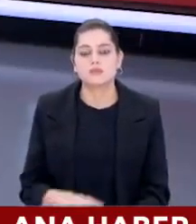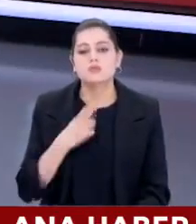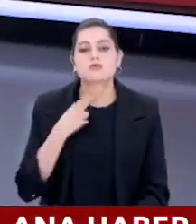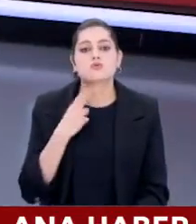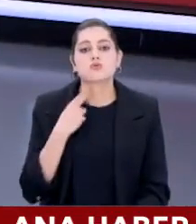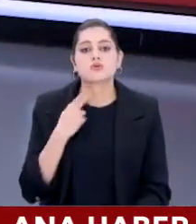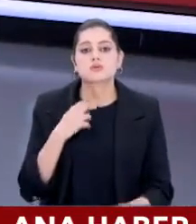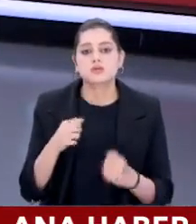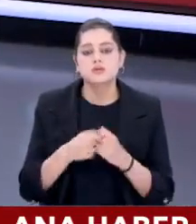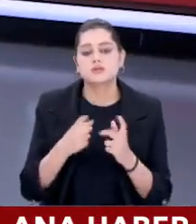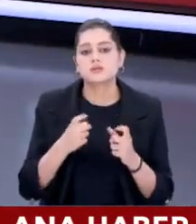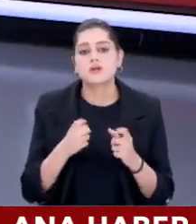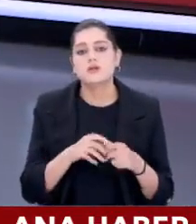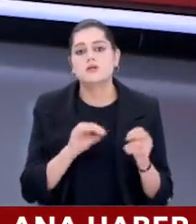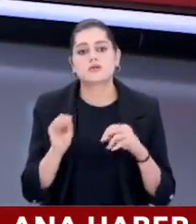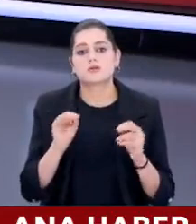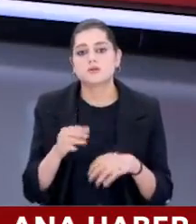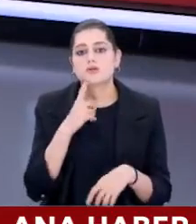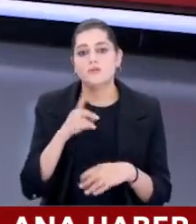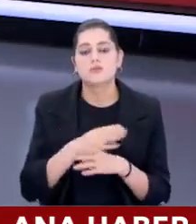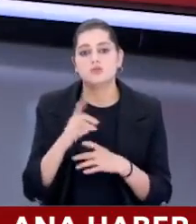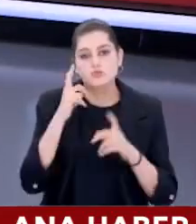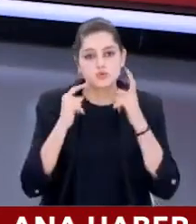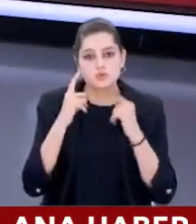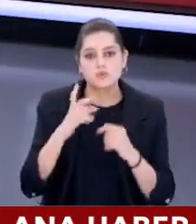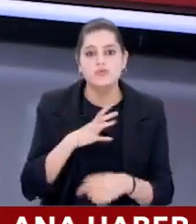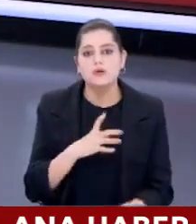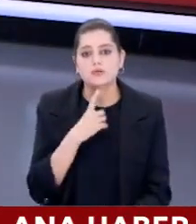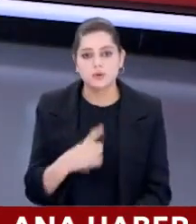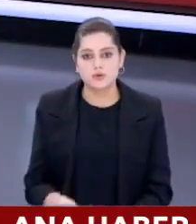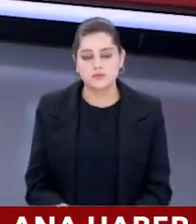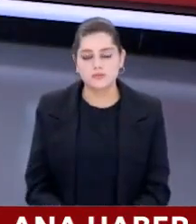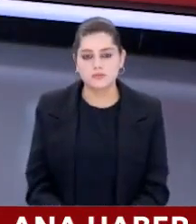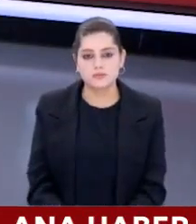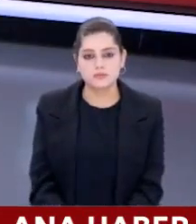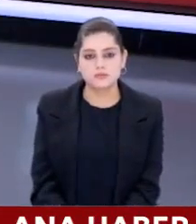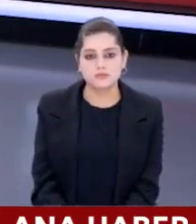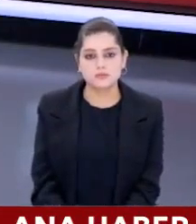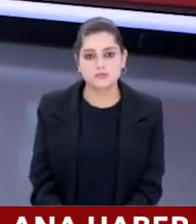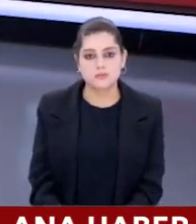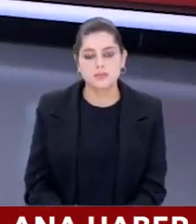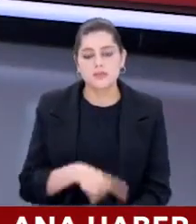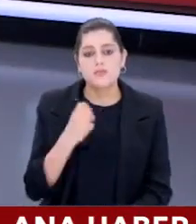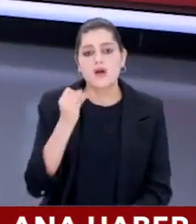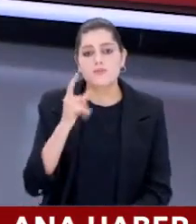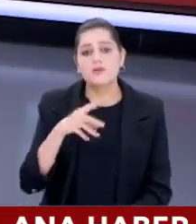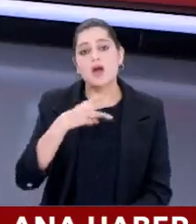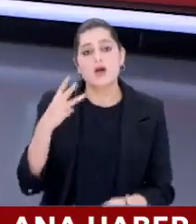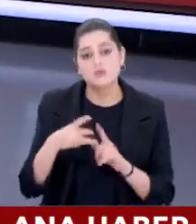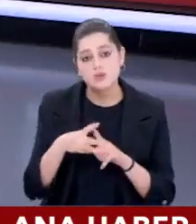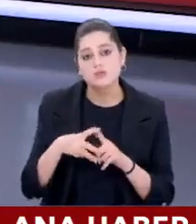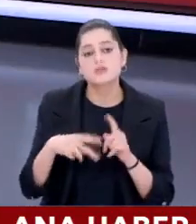nükleer silahları. Ve dolayısıyla NATO'nun da böyle bir hedefi varmış. İddia o analizde olan haberler. Bu öyle. Biri Erdoğan'la ilgili,